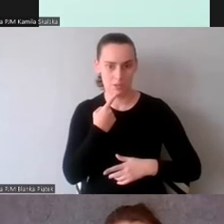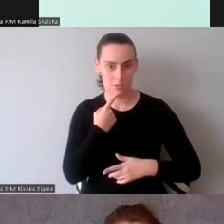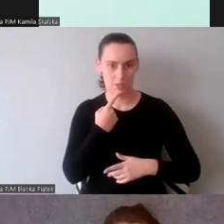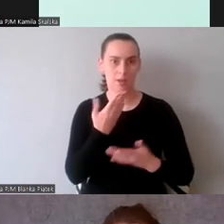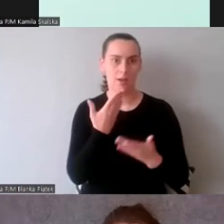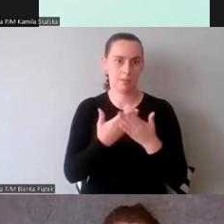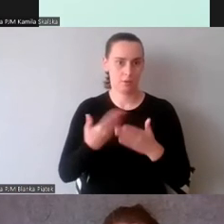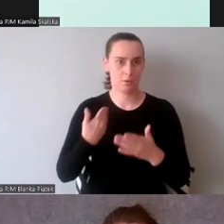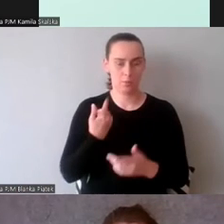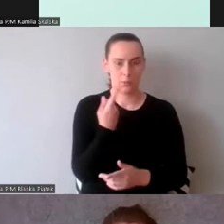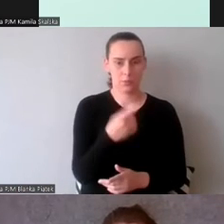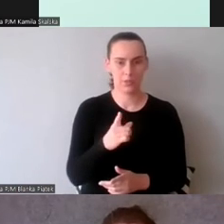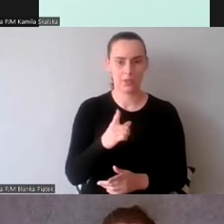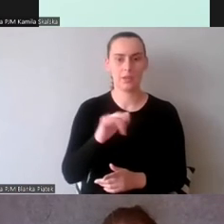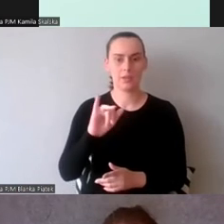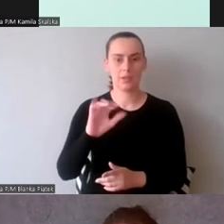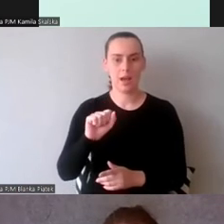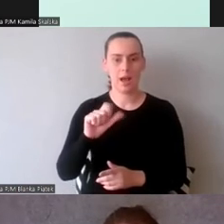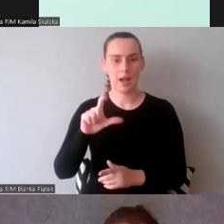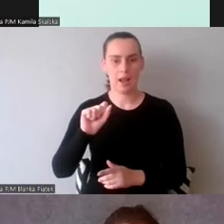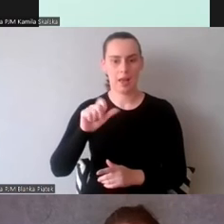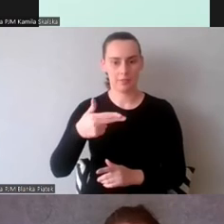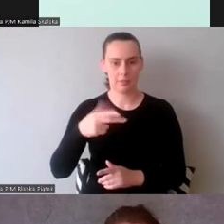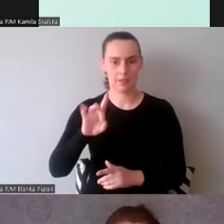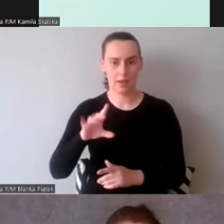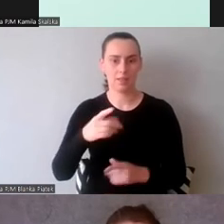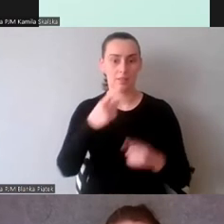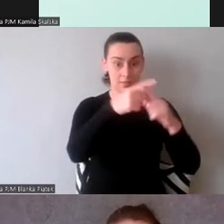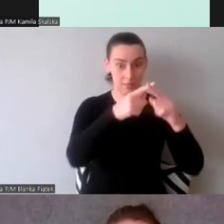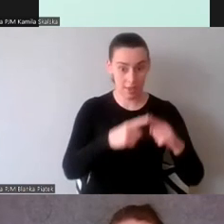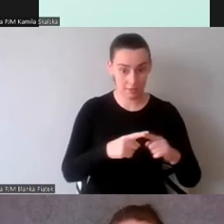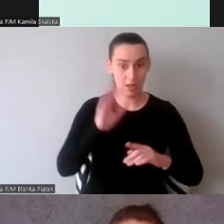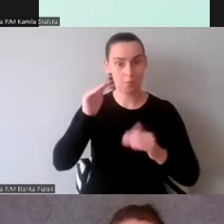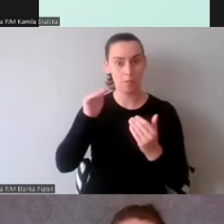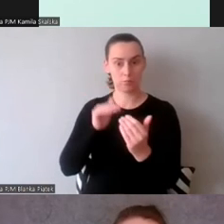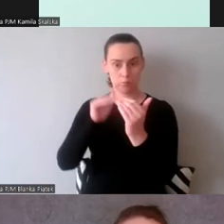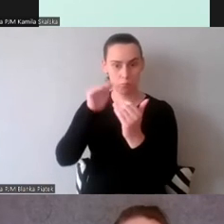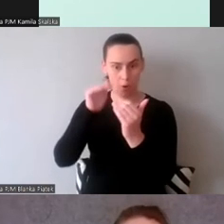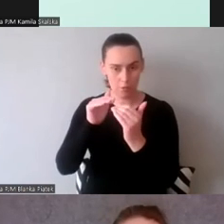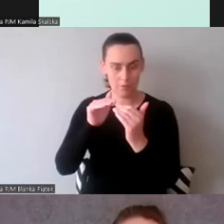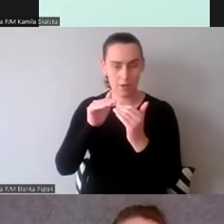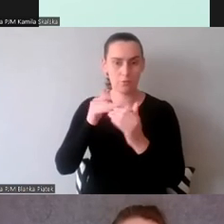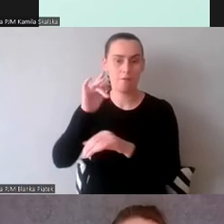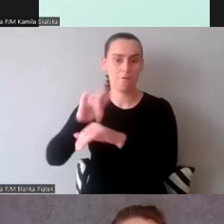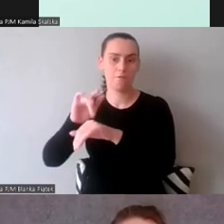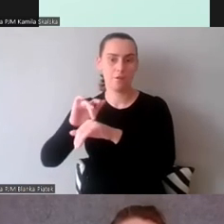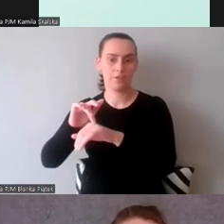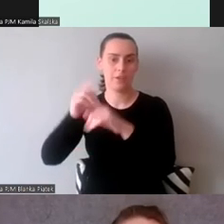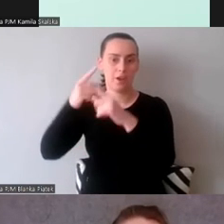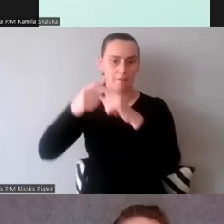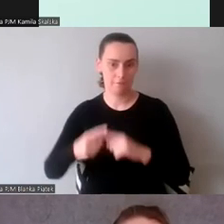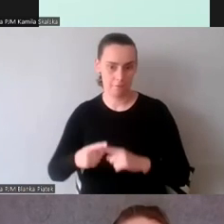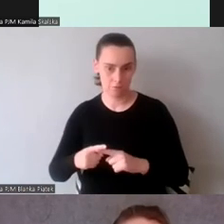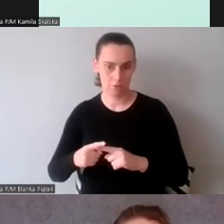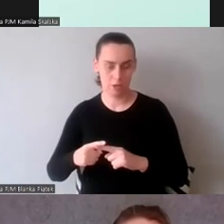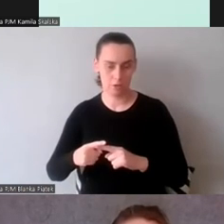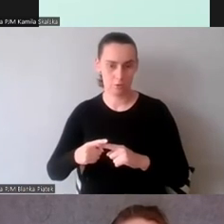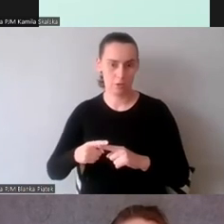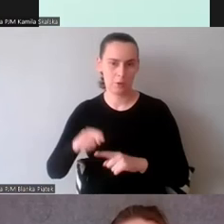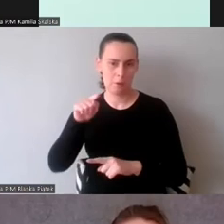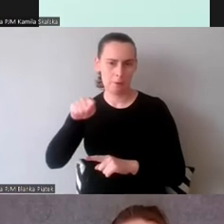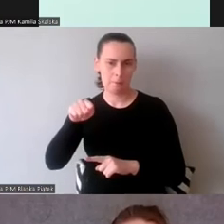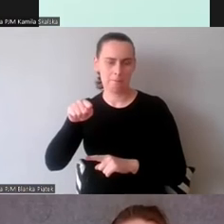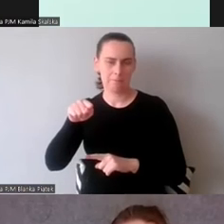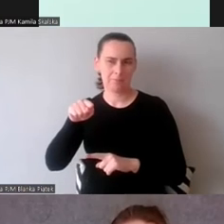i porównywaliśmy go z wynikami kwestionariusza, w którym uczestnicy oceniali subiektywnie